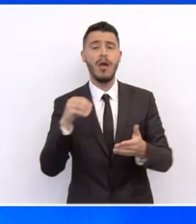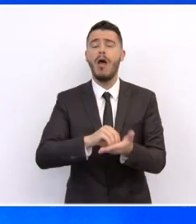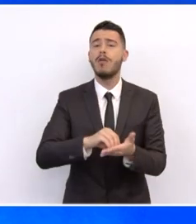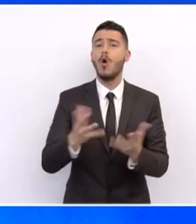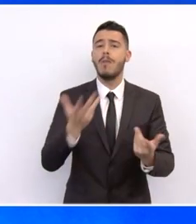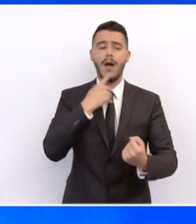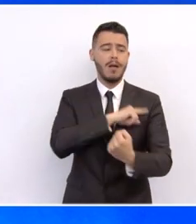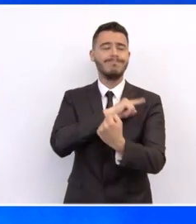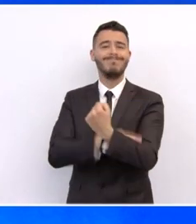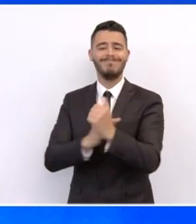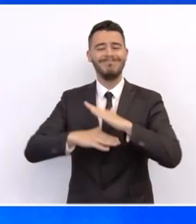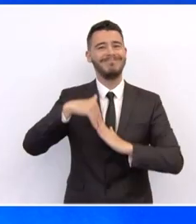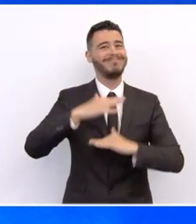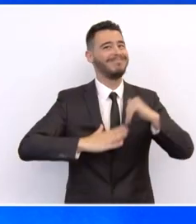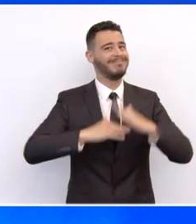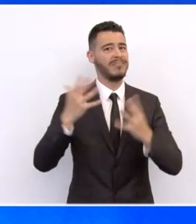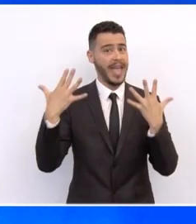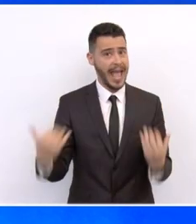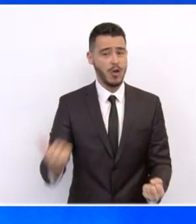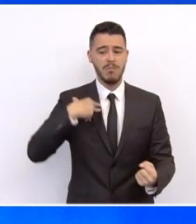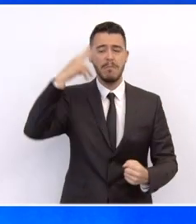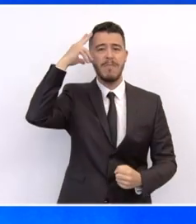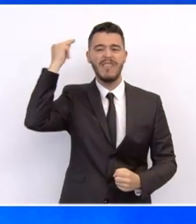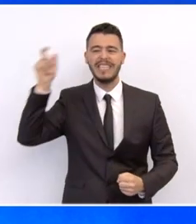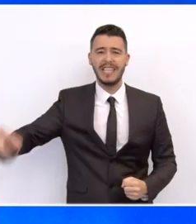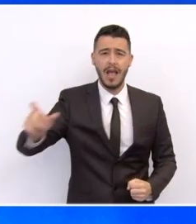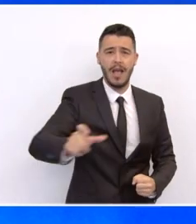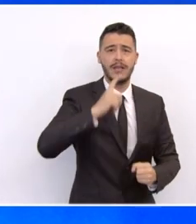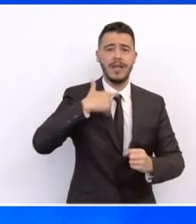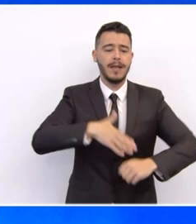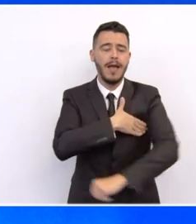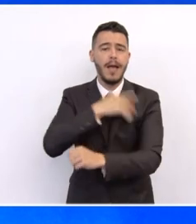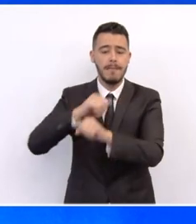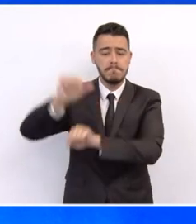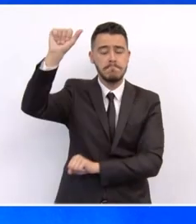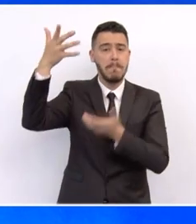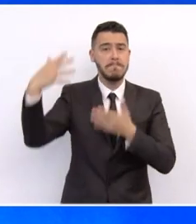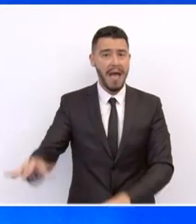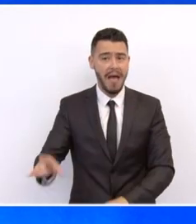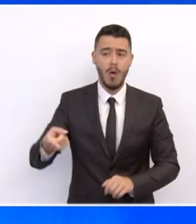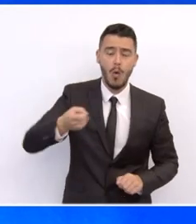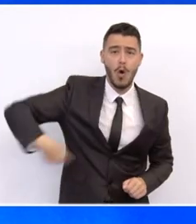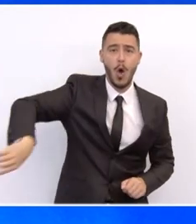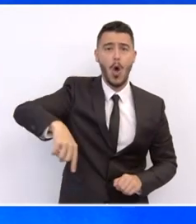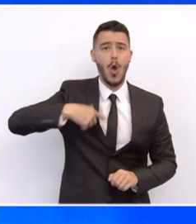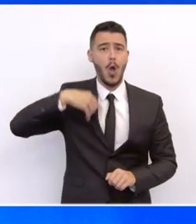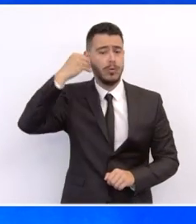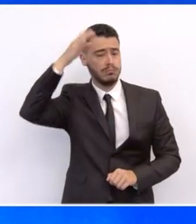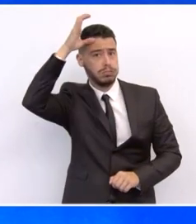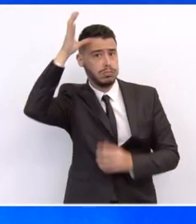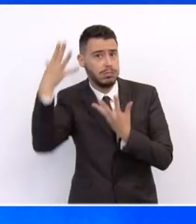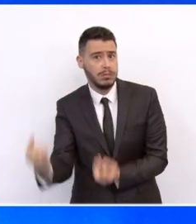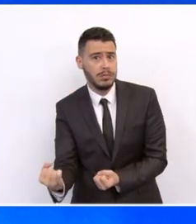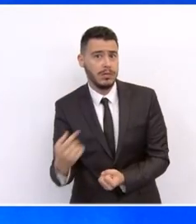να έχουμε ένα τόσο υψηλό ποσοστό αποφύτων από ανώτατα κρατηριστικά ιδρύματα, αλλά παρόλα αυτά οι επιχειρήσεις να δυσκολεύονται να δουν εργαζόμενους με τις